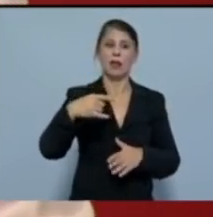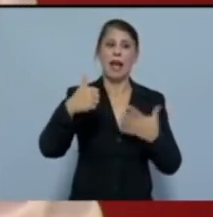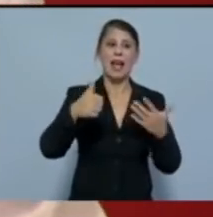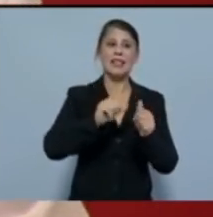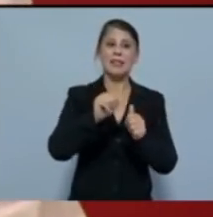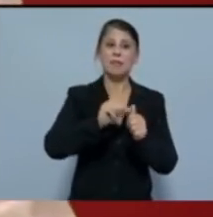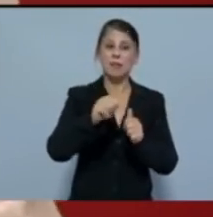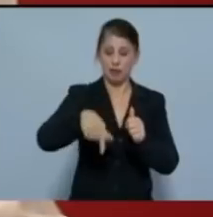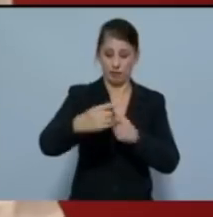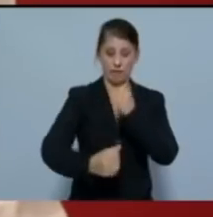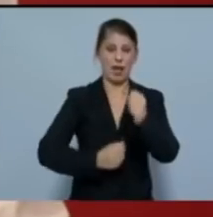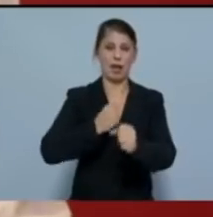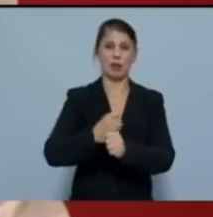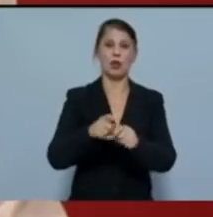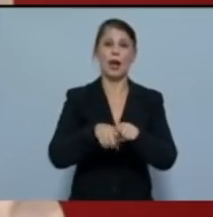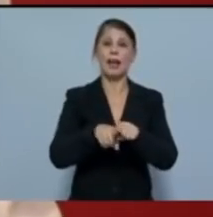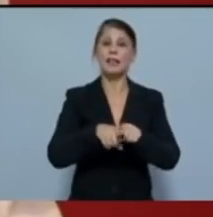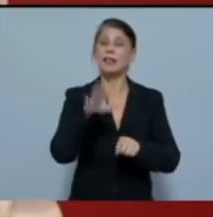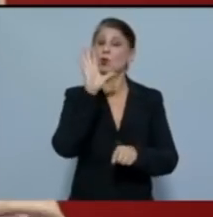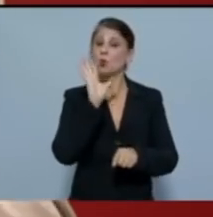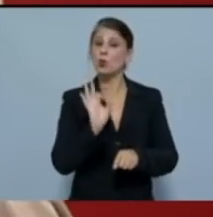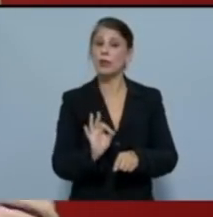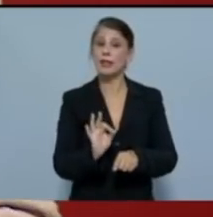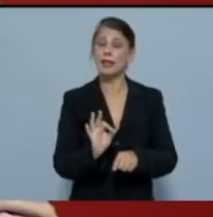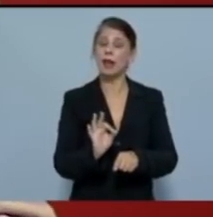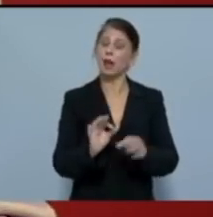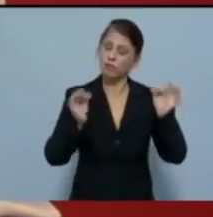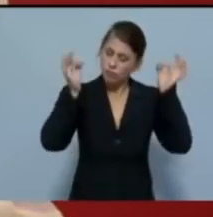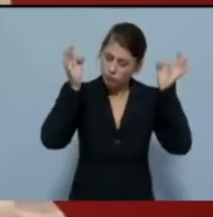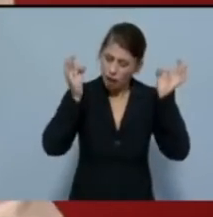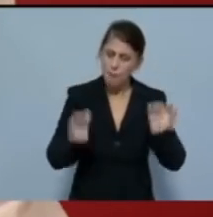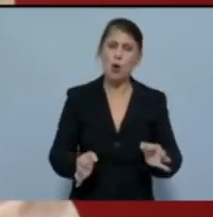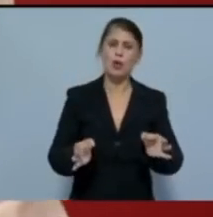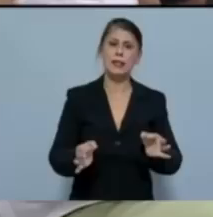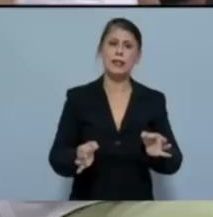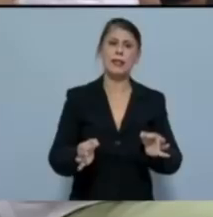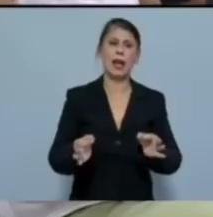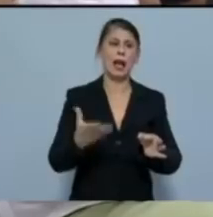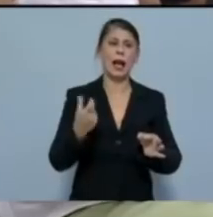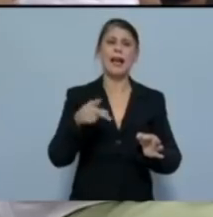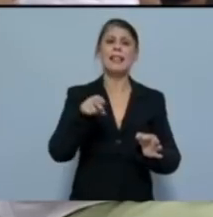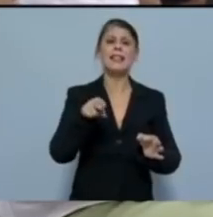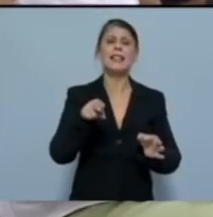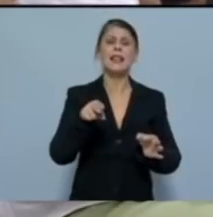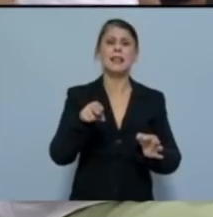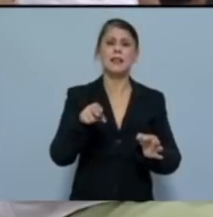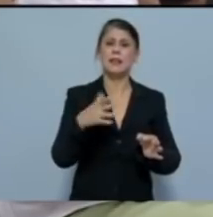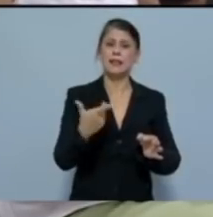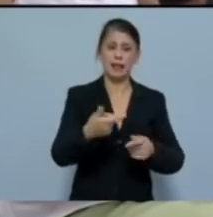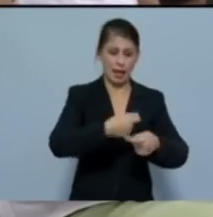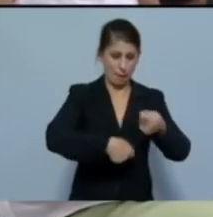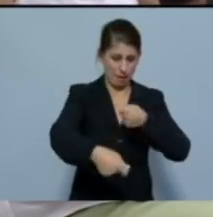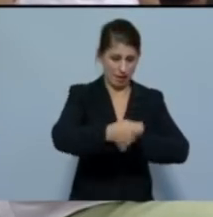τρίμηνο του έτους αφορά ουσιαστικά αποκλειστικά τις επιχειρήσεις που είδαν τα